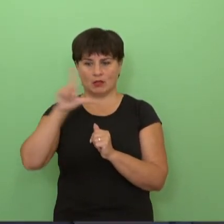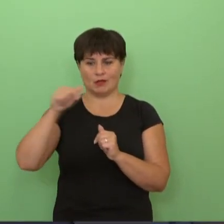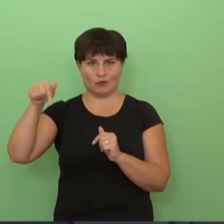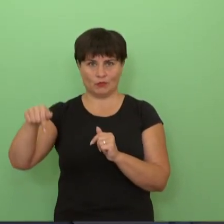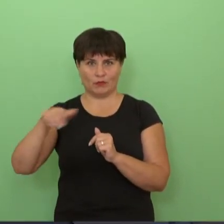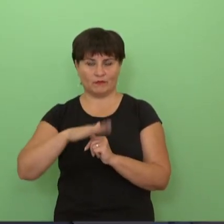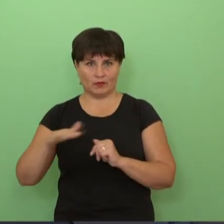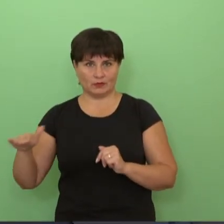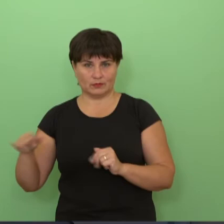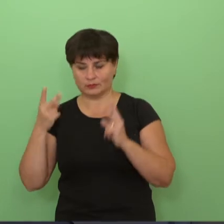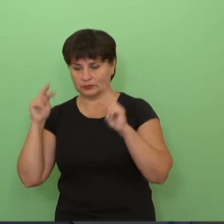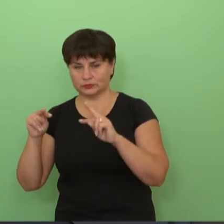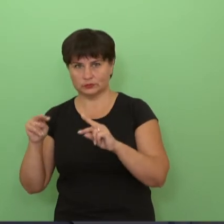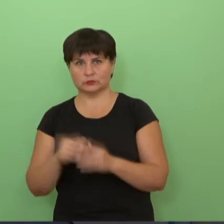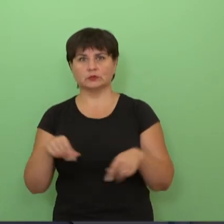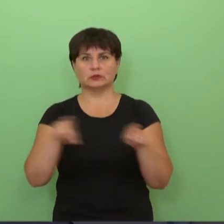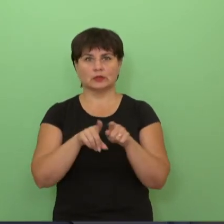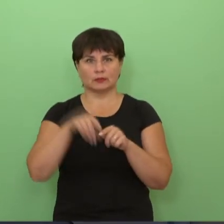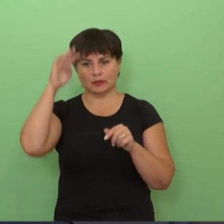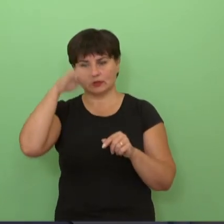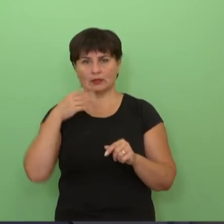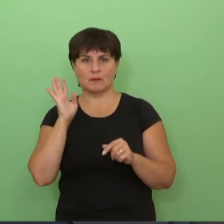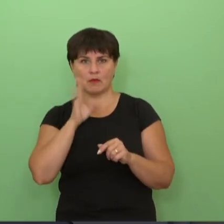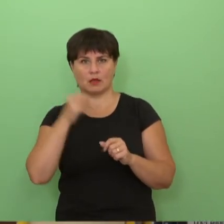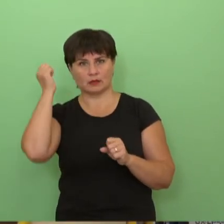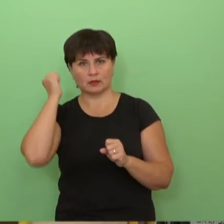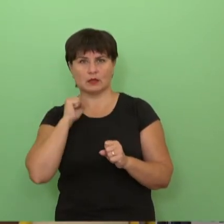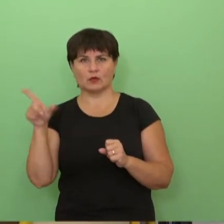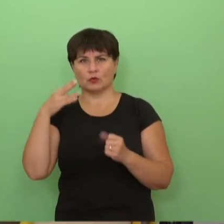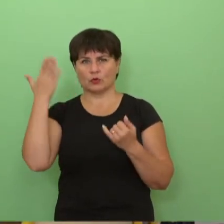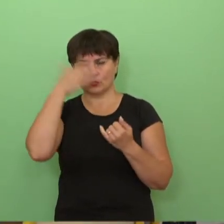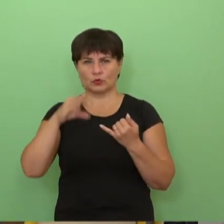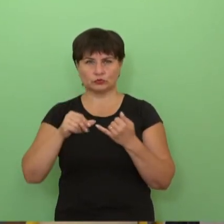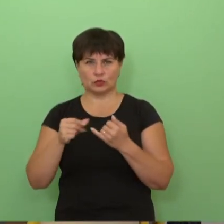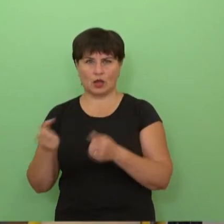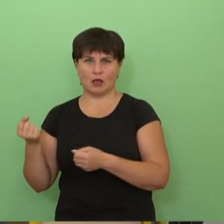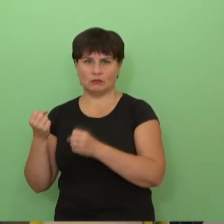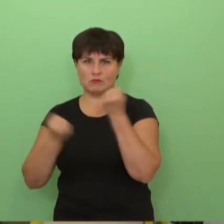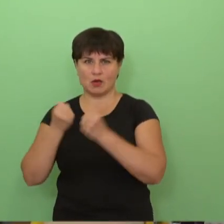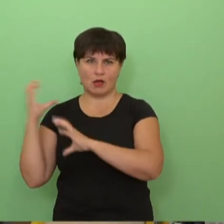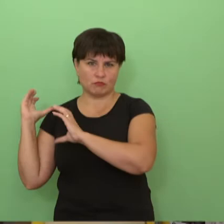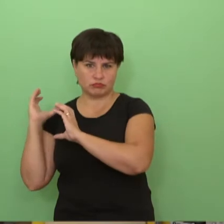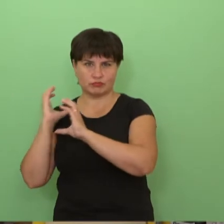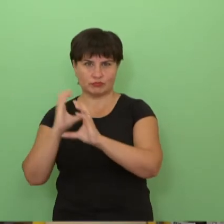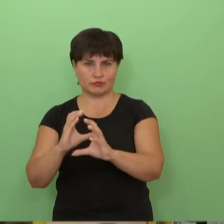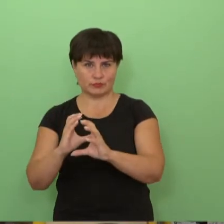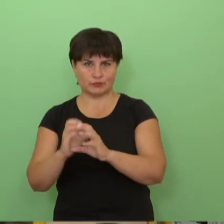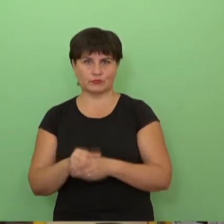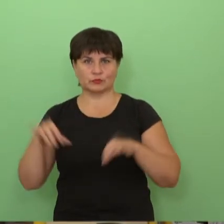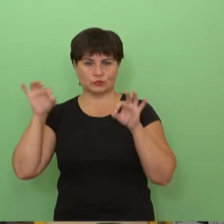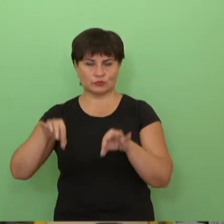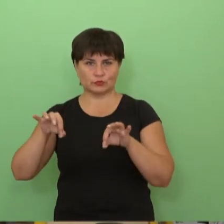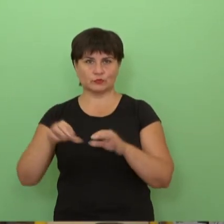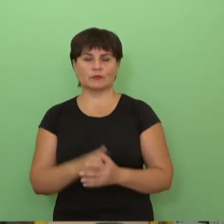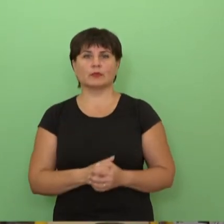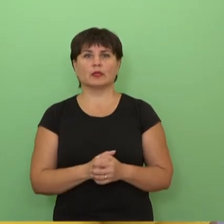tėveliams, kurie suorganizavo juodžėmio didžiulę mašiną, ką mes galėjome susikurti